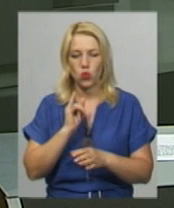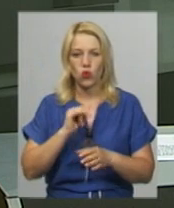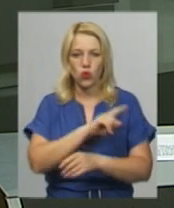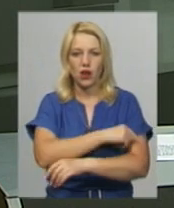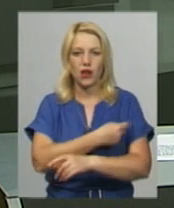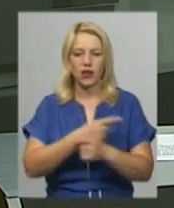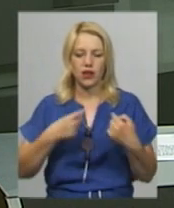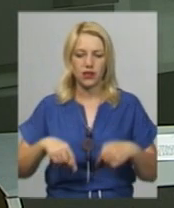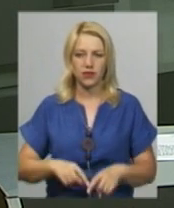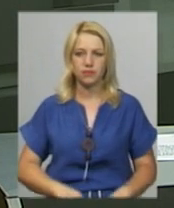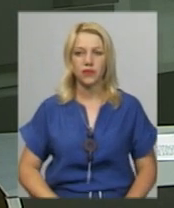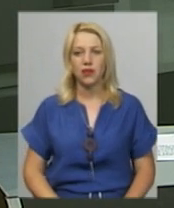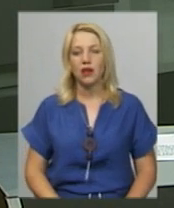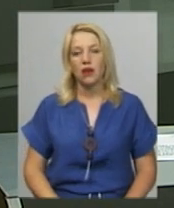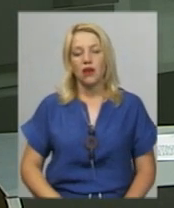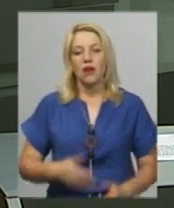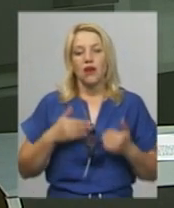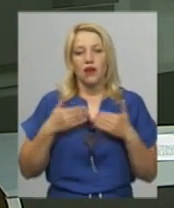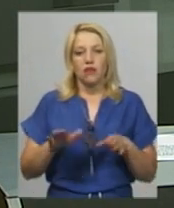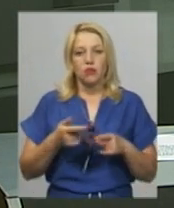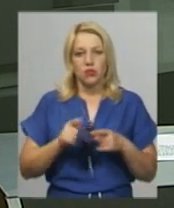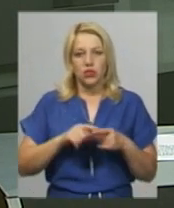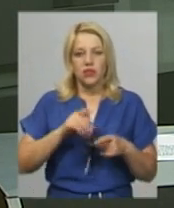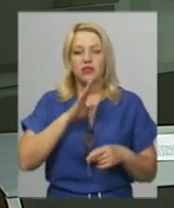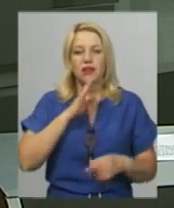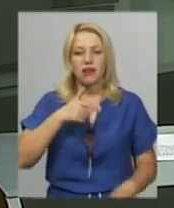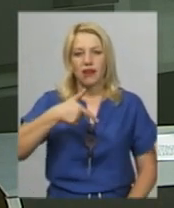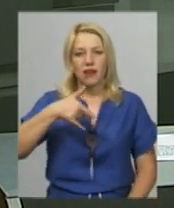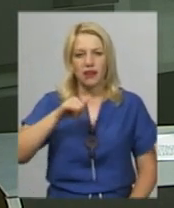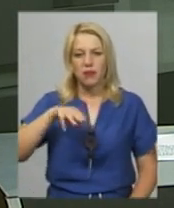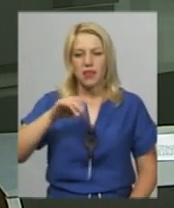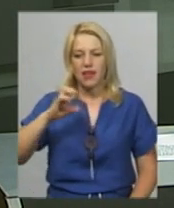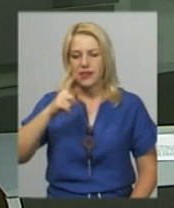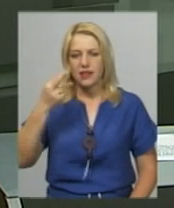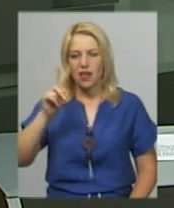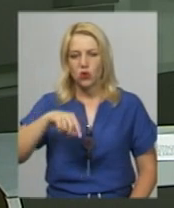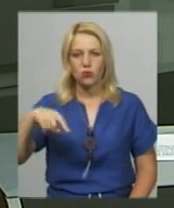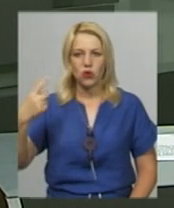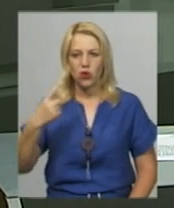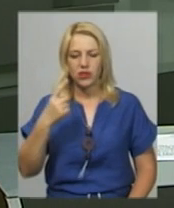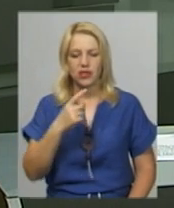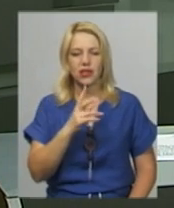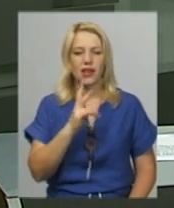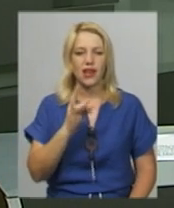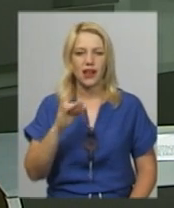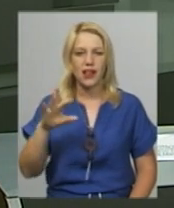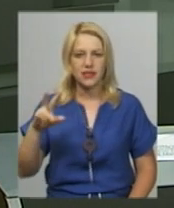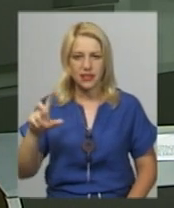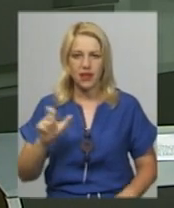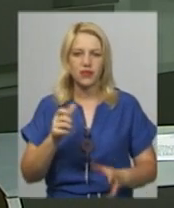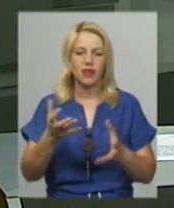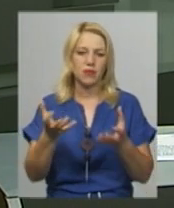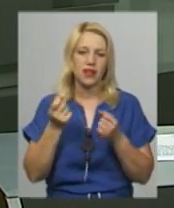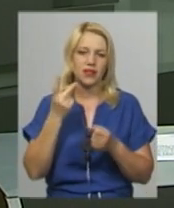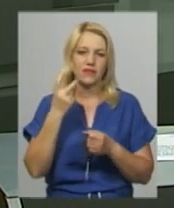Випускниця Хмельницької гімназії номер один імені Володимира Красицького Катерина Булеза набрала 200 балів в ЗНО з англійської